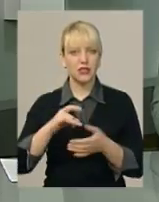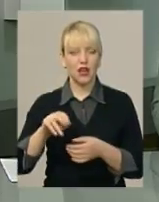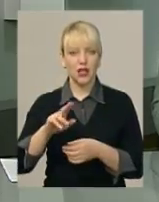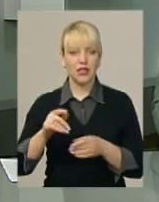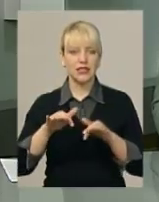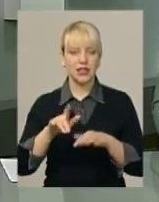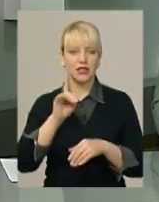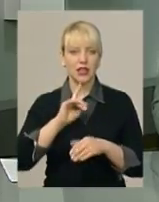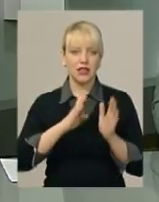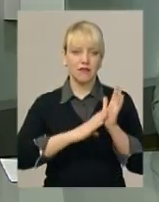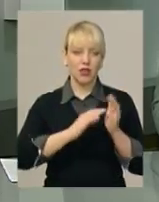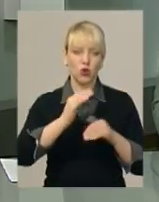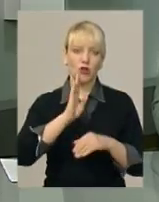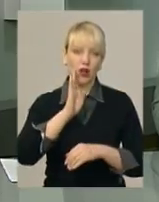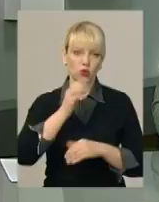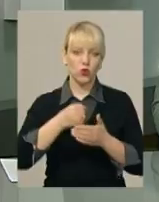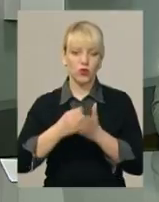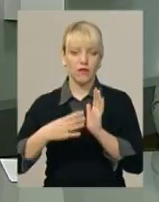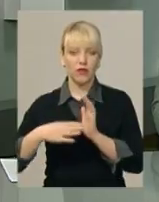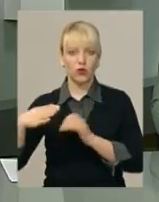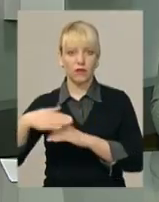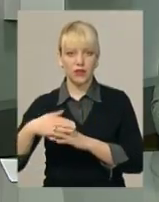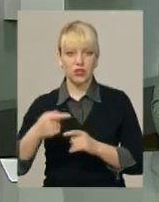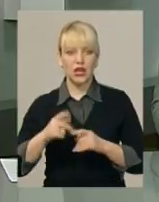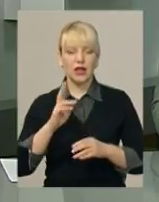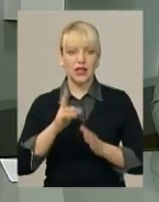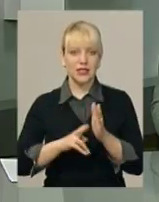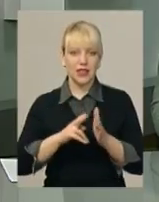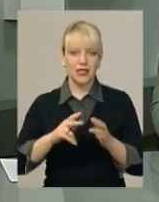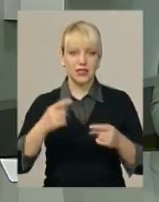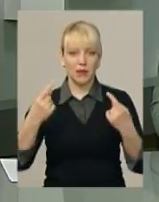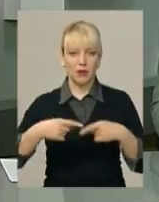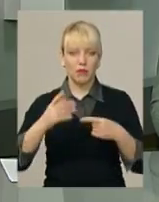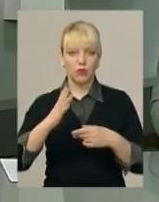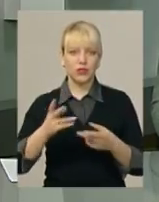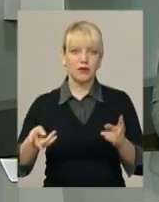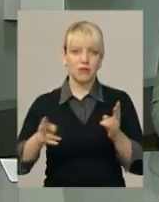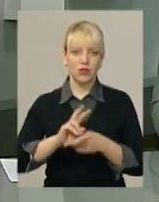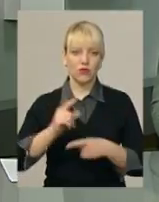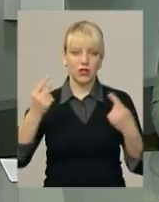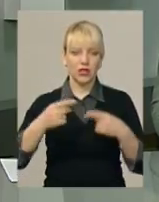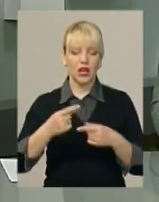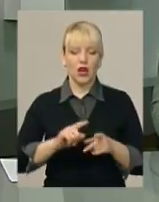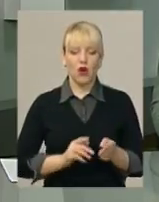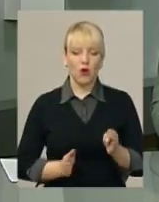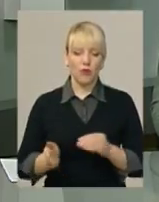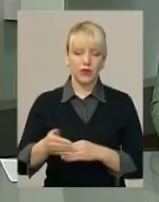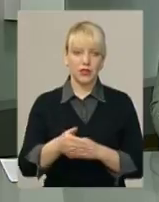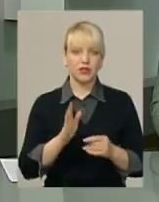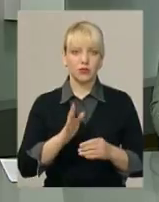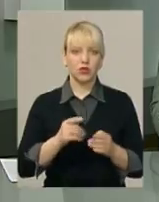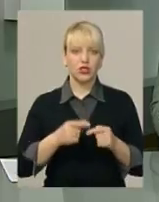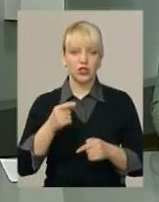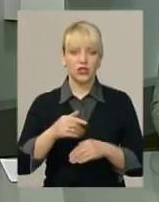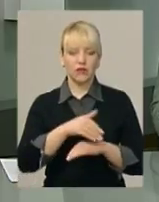9 ранку до 9 вечора на залізничному переїзді змінюватимуть автошлагбаум. Об'їзд автотранспорту проводитиметься через